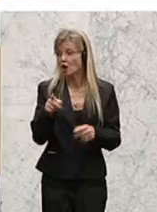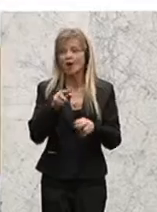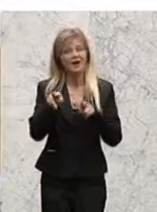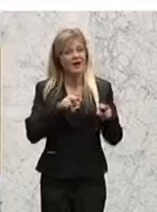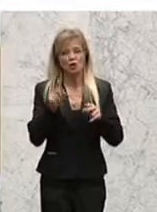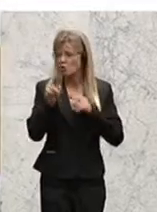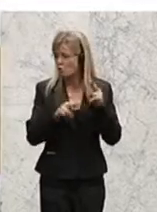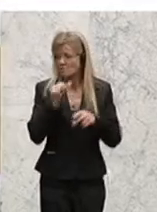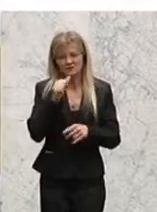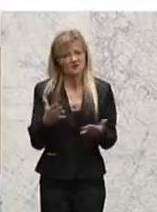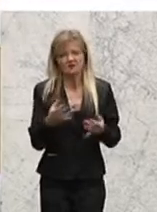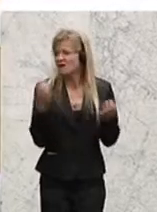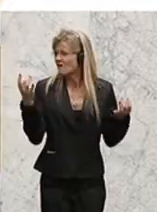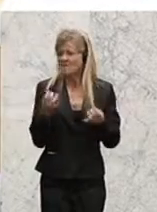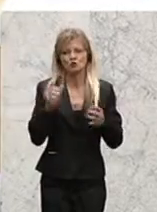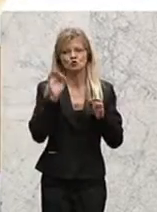Österreich und für die Menschen.